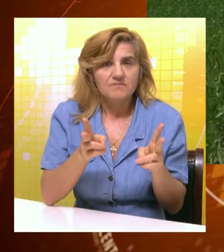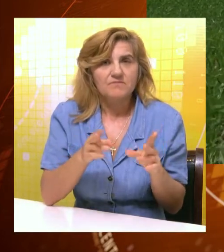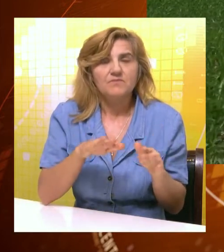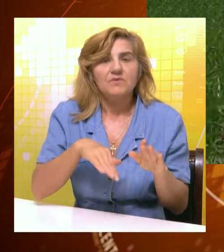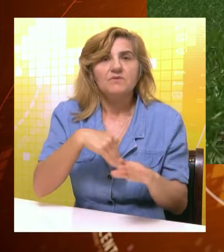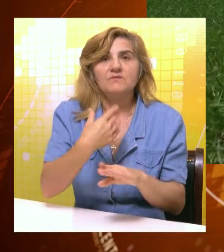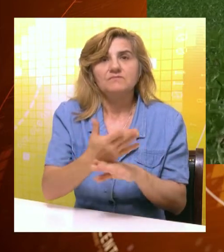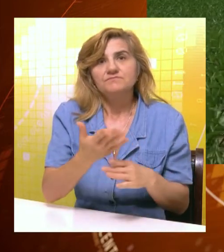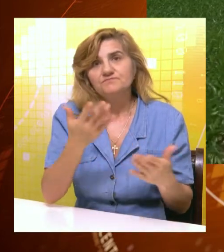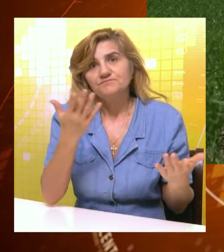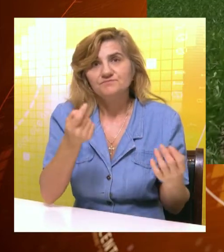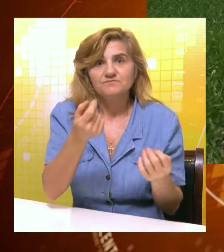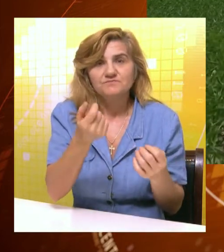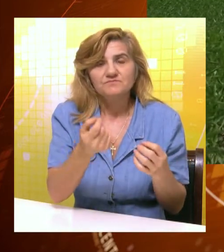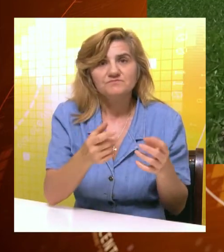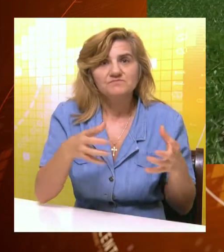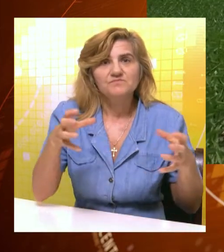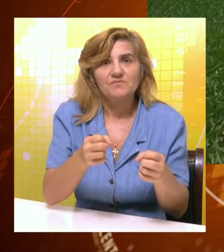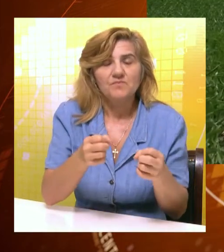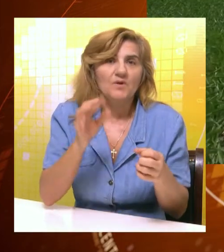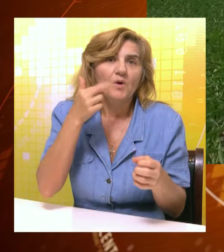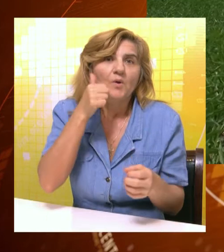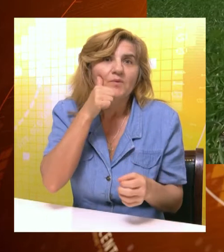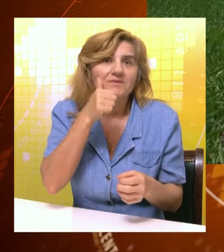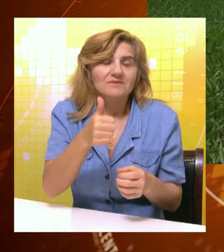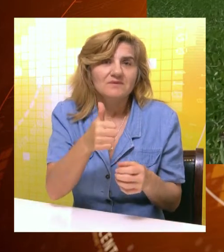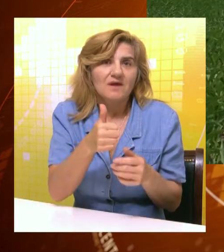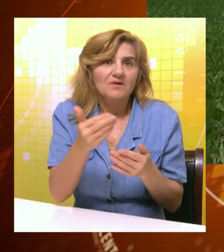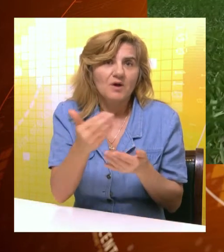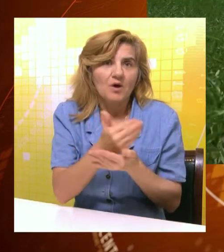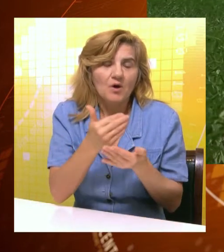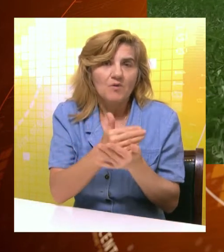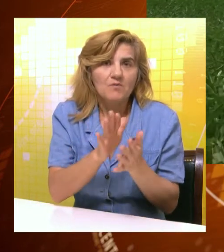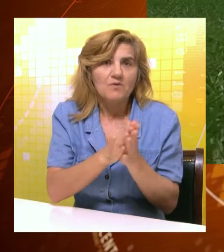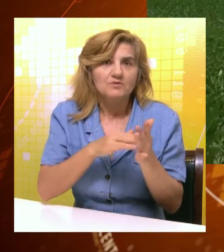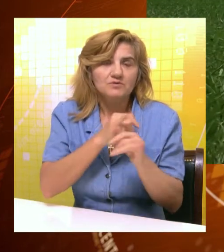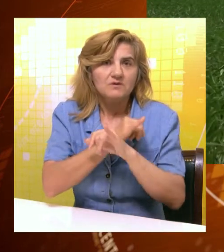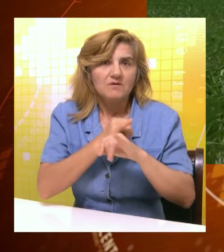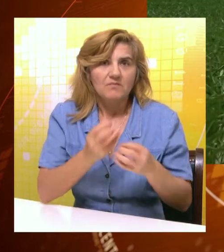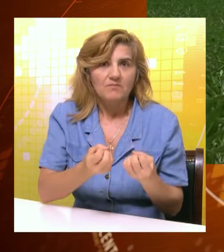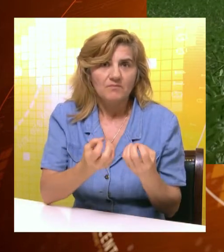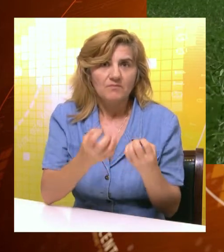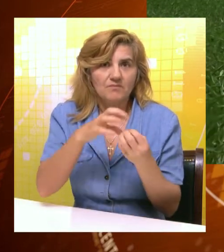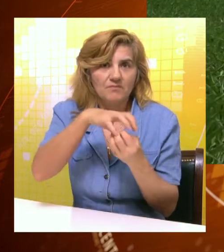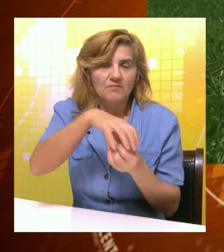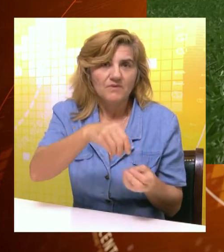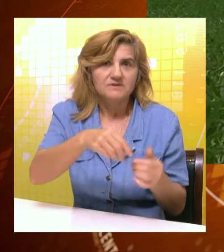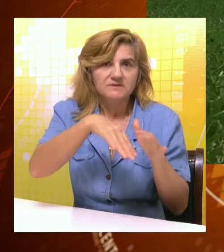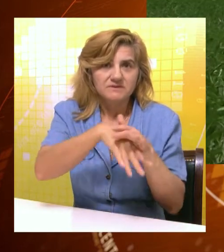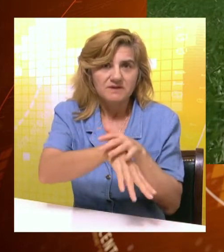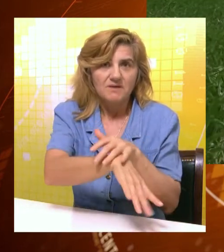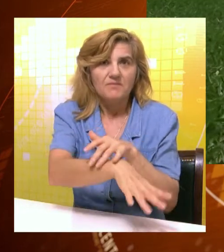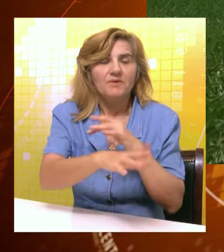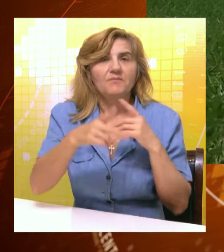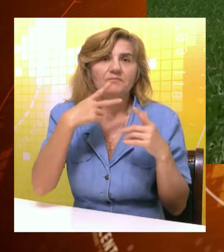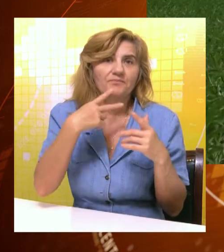U nekoj normalnoj zimi pšenica ulovi koji dan iskoristi za razvoj, za bokorenje, za ukorenjavanje,